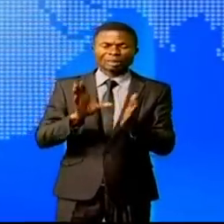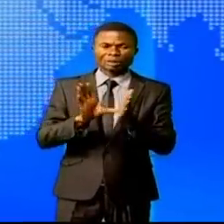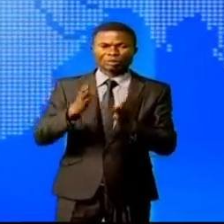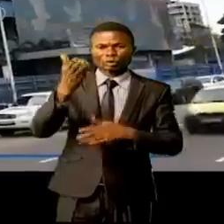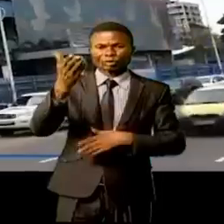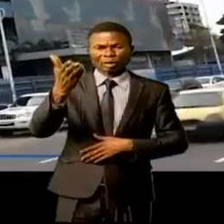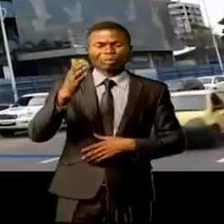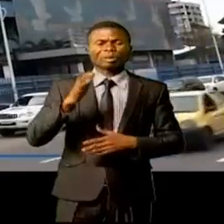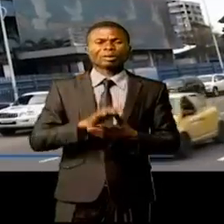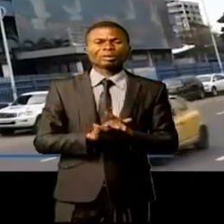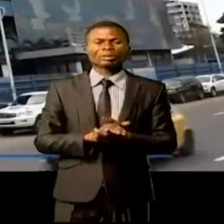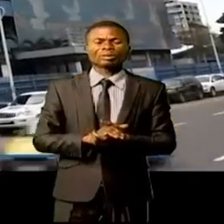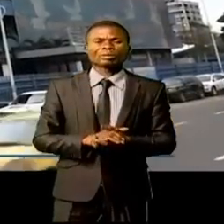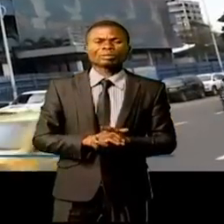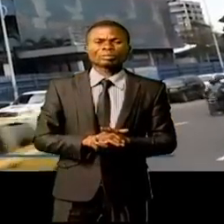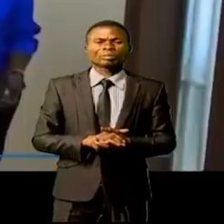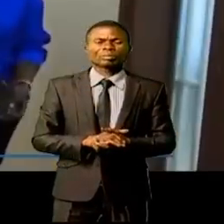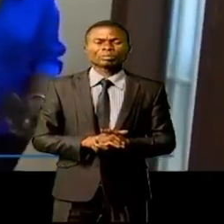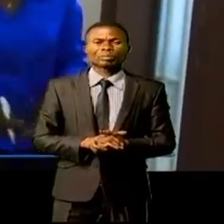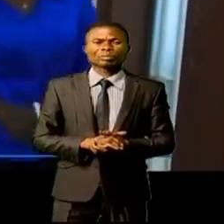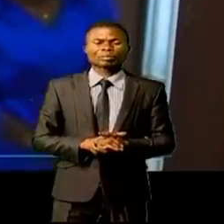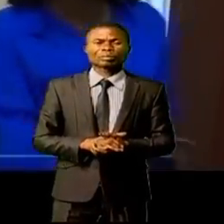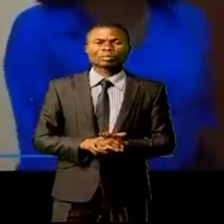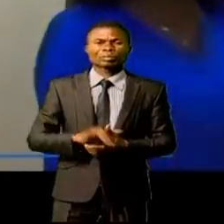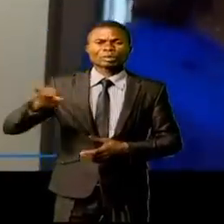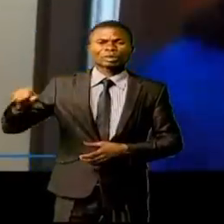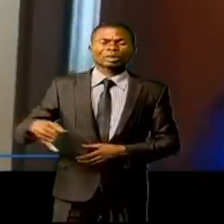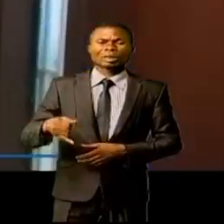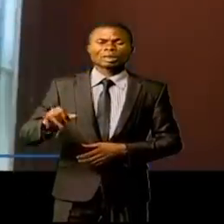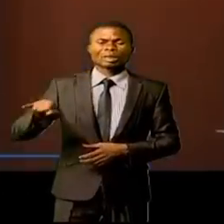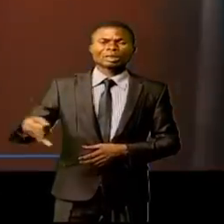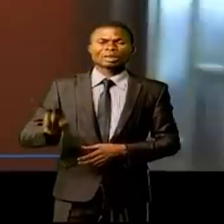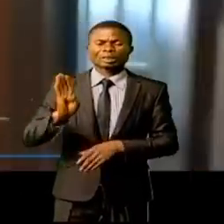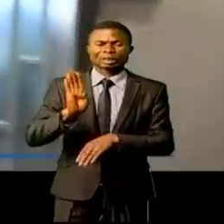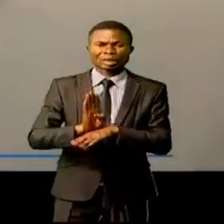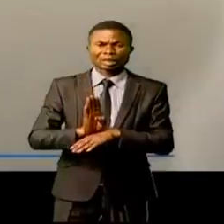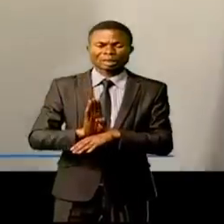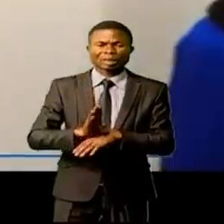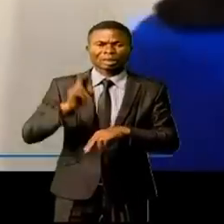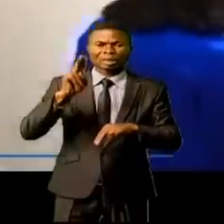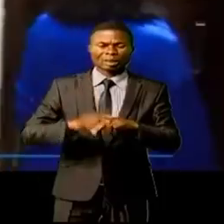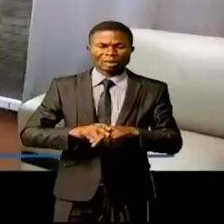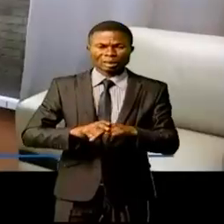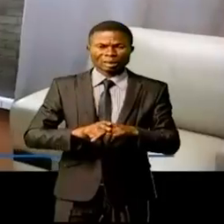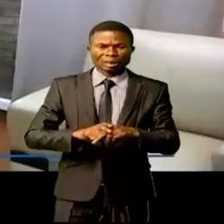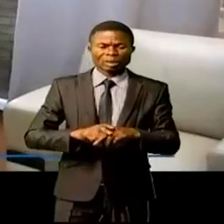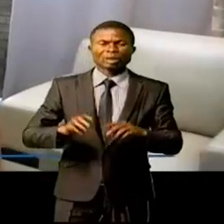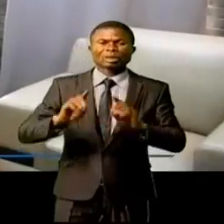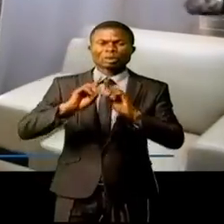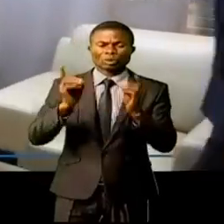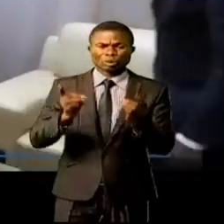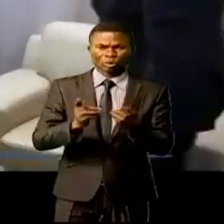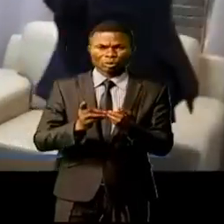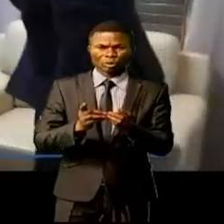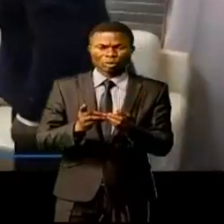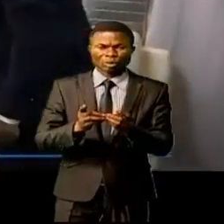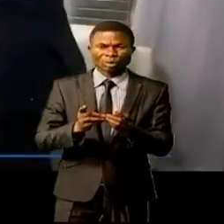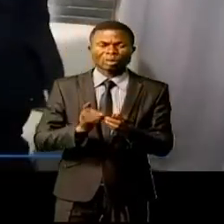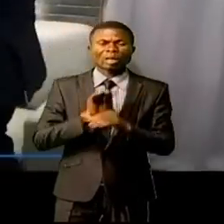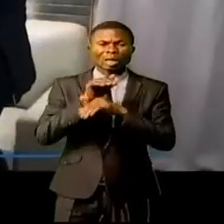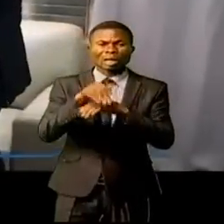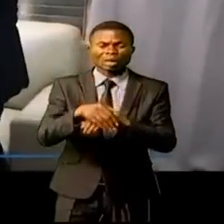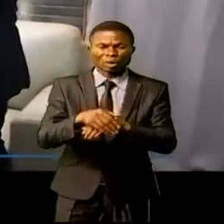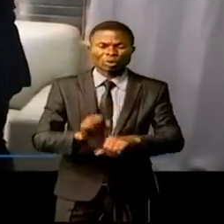reportage. Jacob Kerstan, représentant résident de Konrad Adnauer, Steve Tung, s'engage à